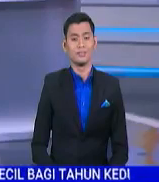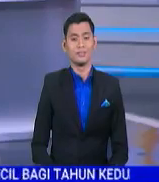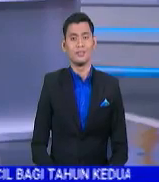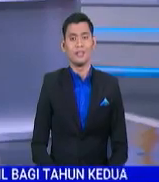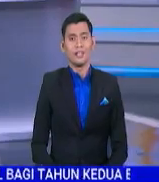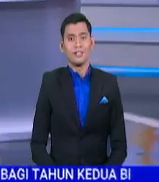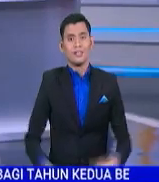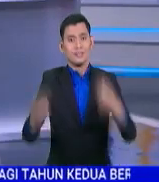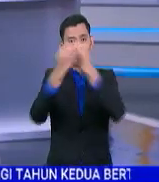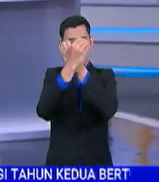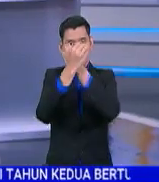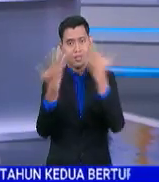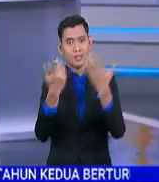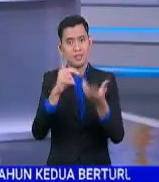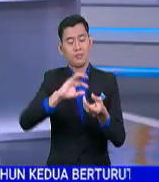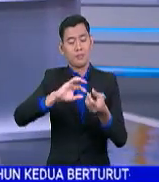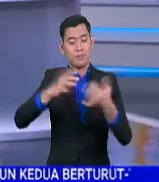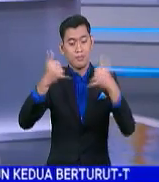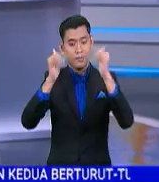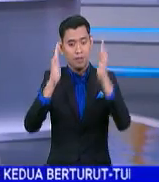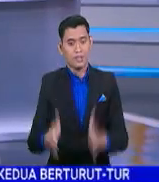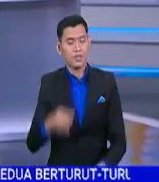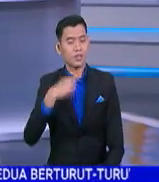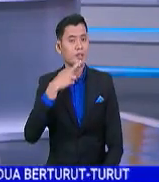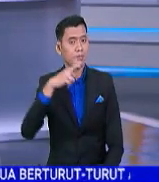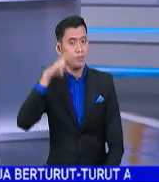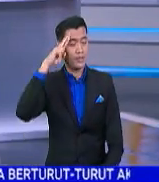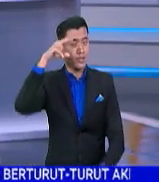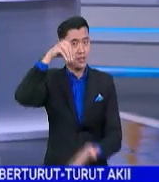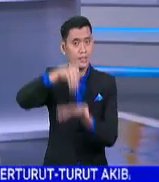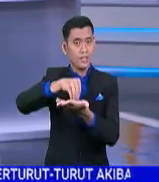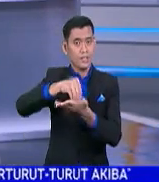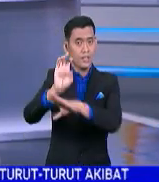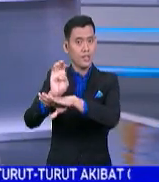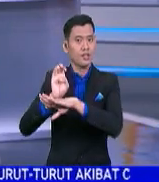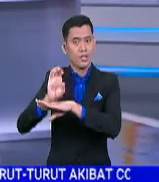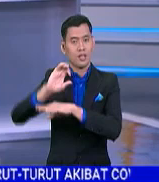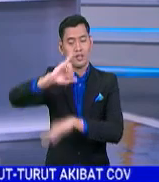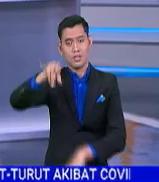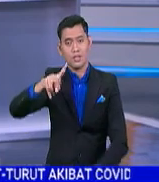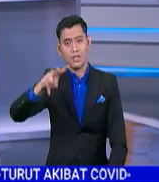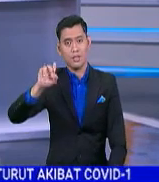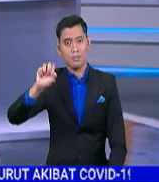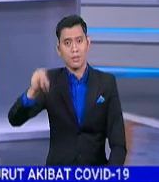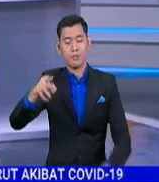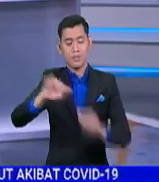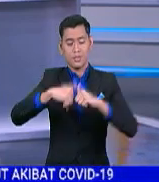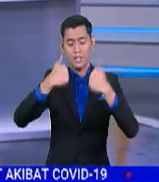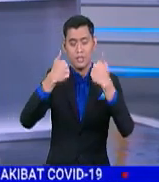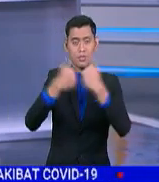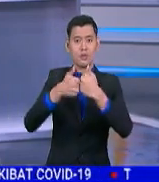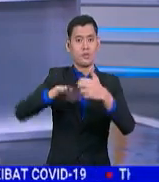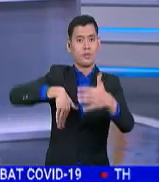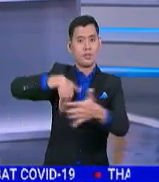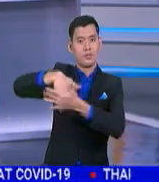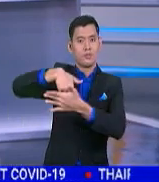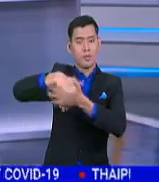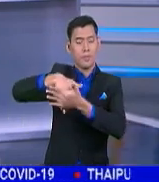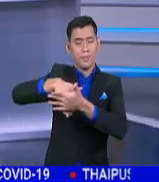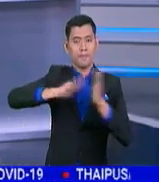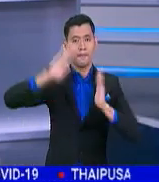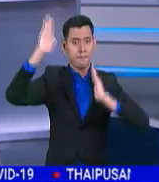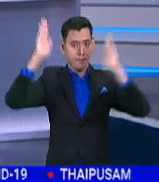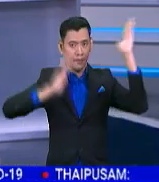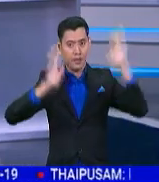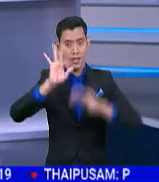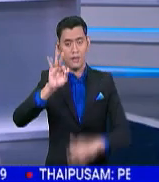Susulan isu melibatkan pemain remaja yang berpangkalan di England, Jeremy Grishy. Persatuan Bola Sepak Malaysia, FAM pada hari ini